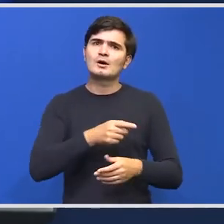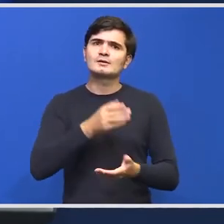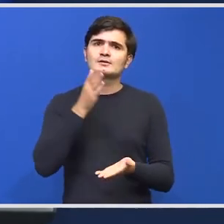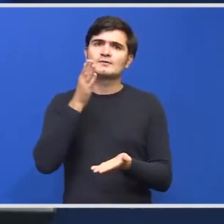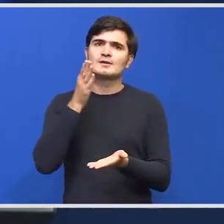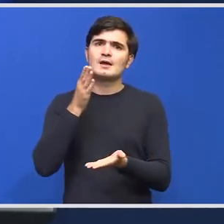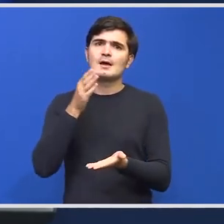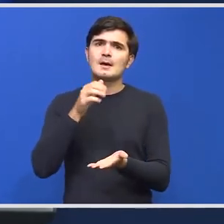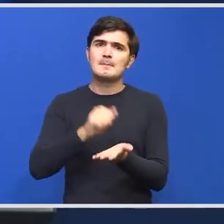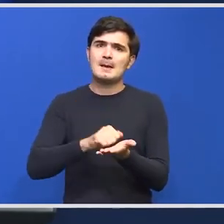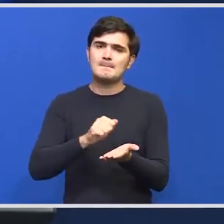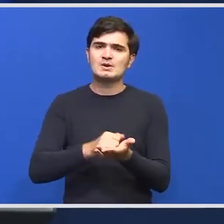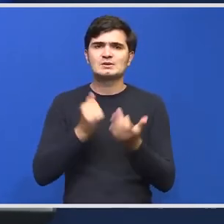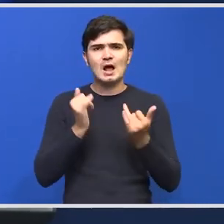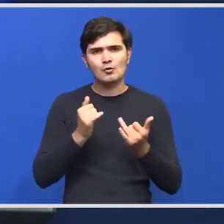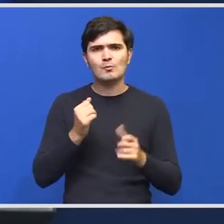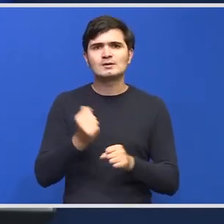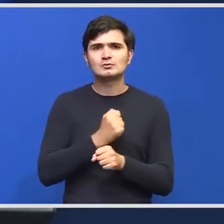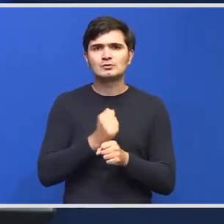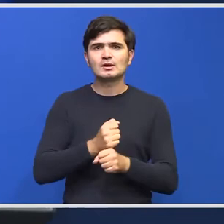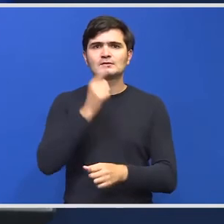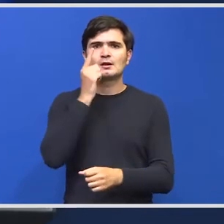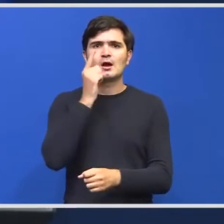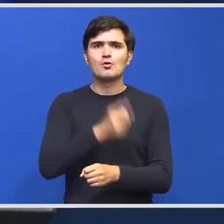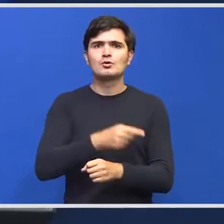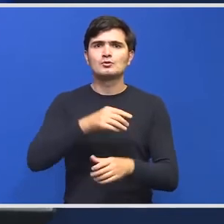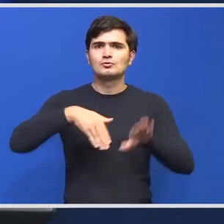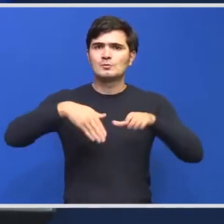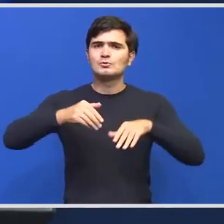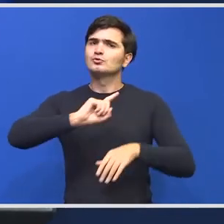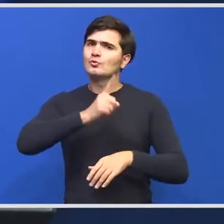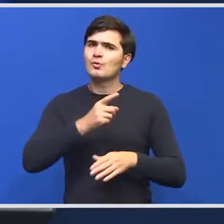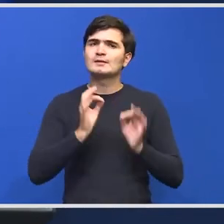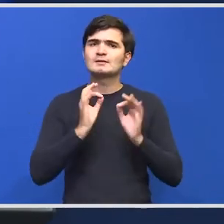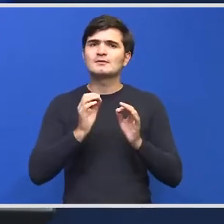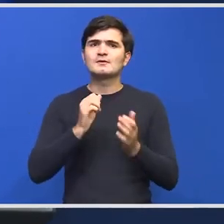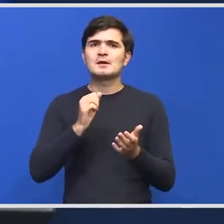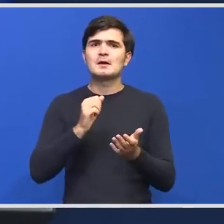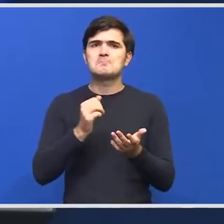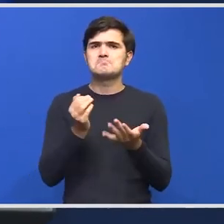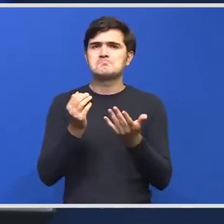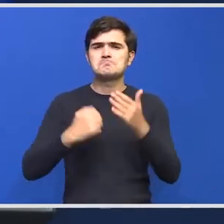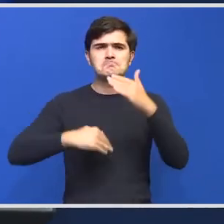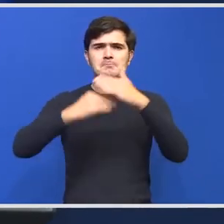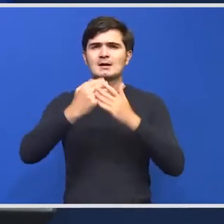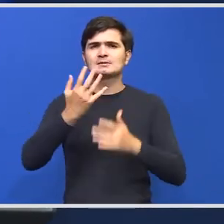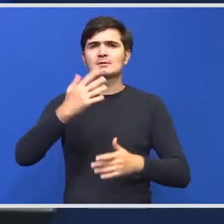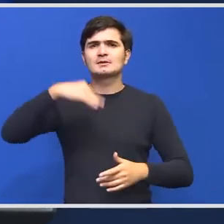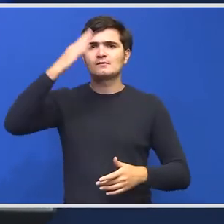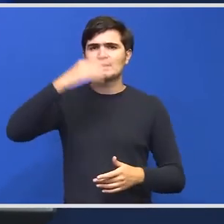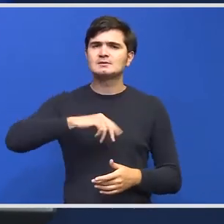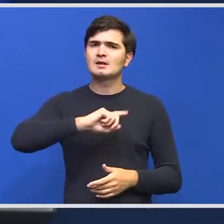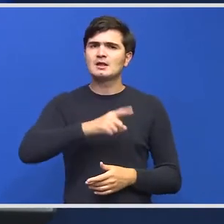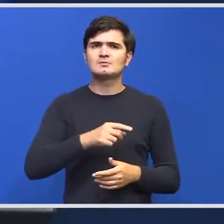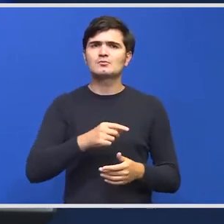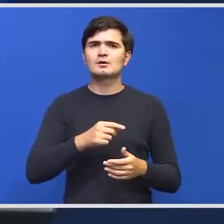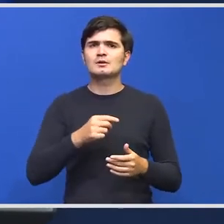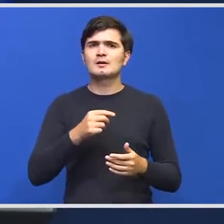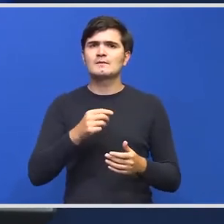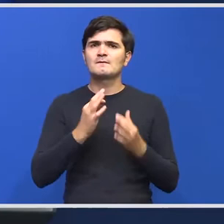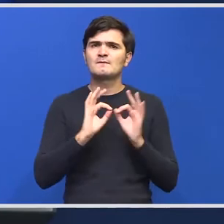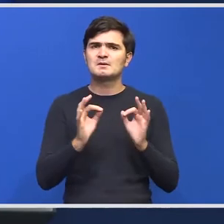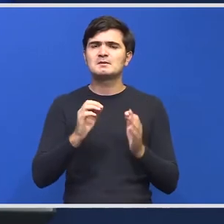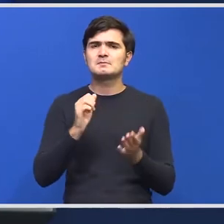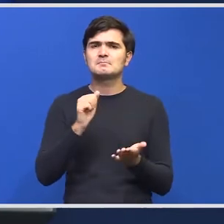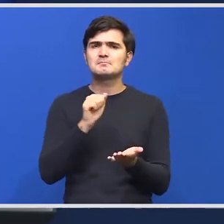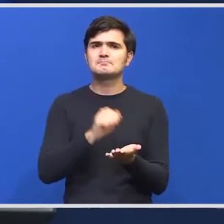se lucrează deja la ora actuală la acestor de ministru el poate fi emis de îndată maxim câteva zile aceasta se poate poate fi emis